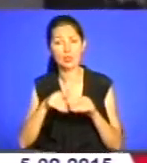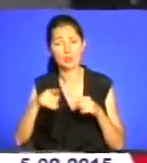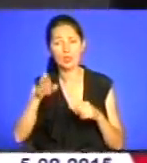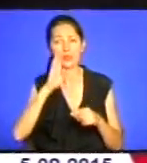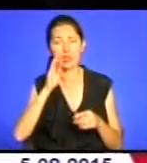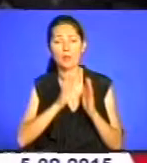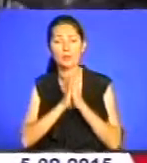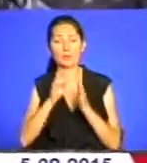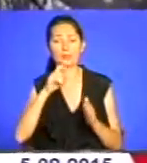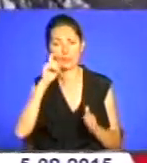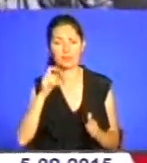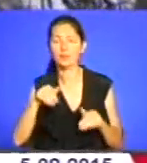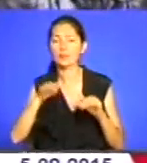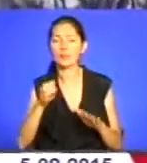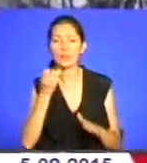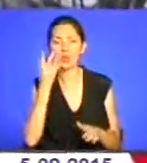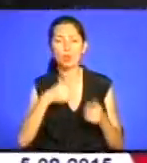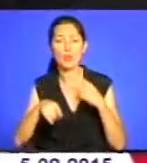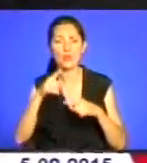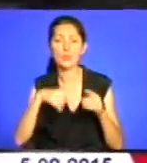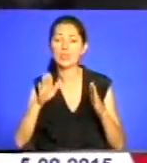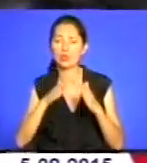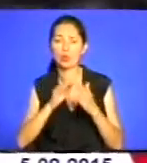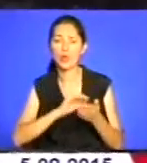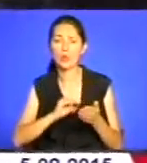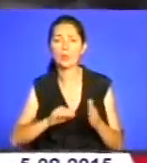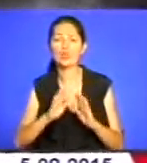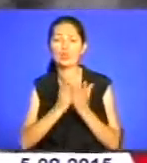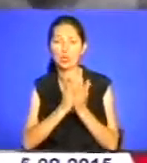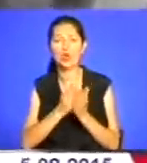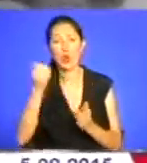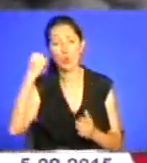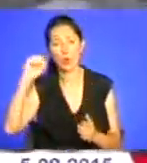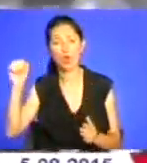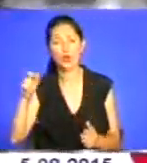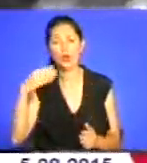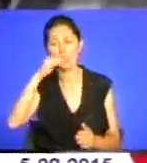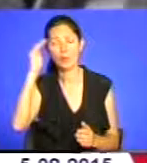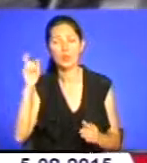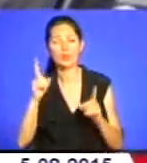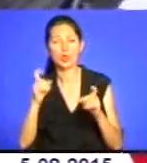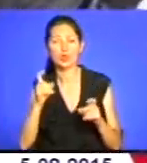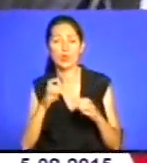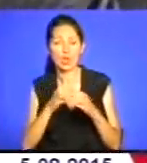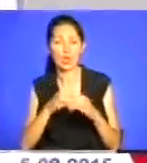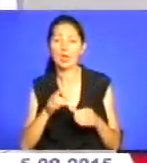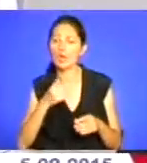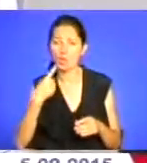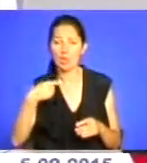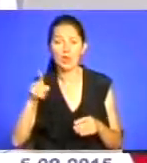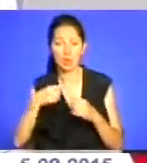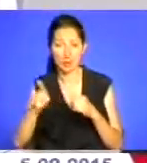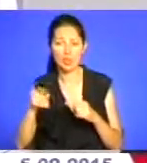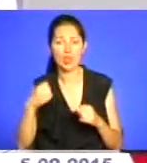багато, мабуть, більше 500 тисяч у цей день. Відчувалося незвичайне братання, єднання душ, єднання почуттів.